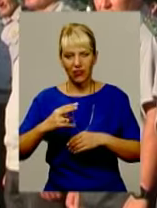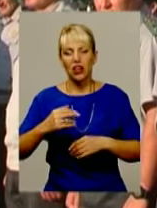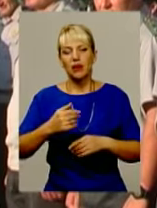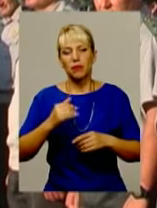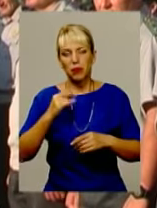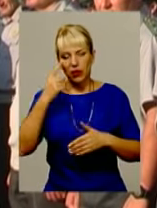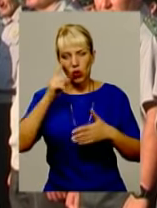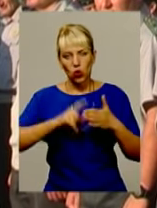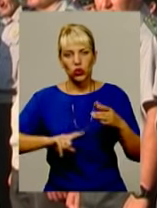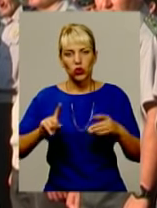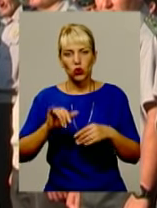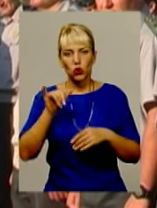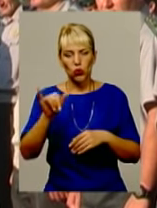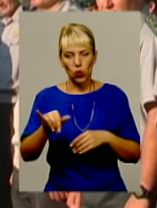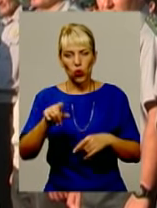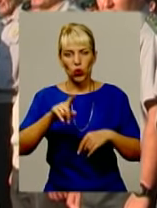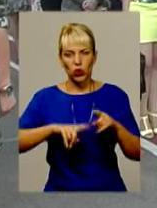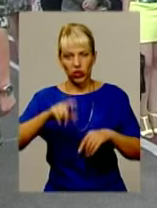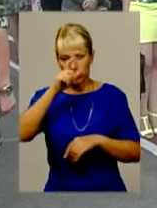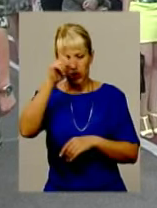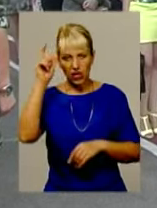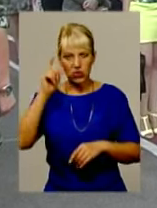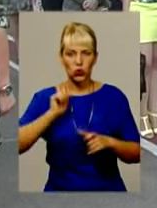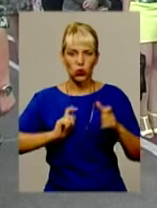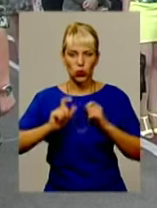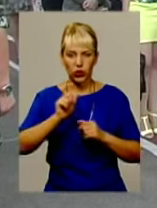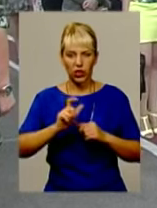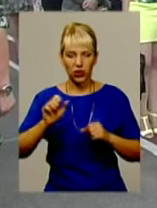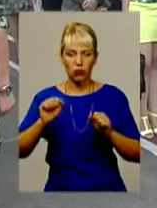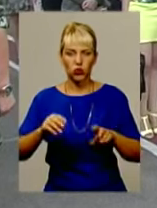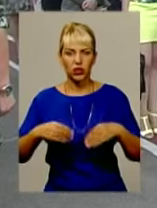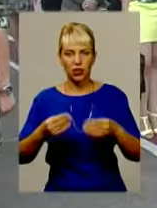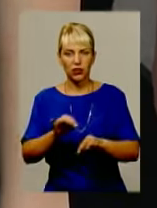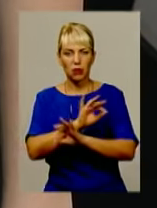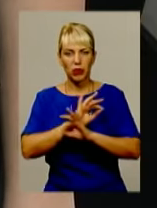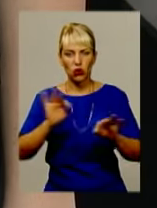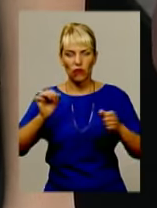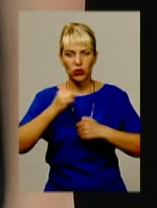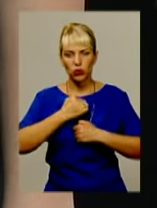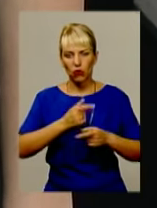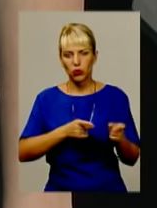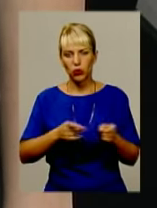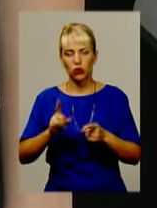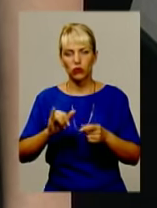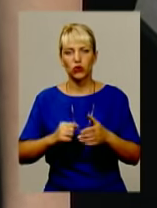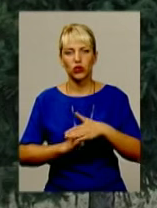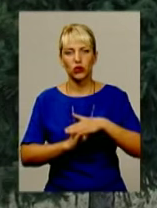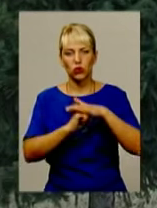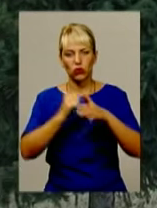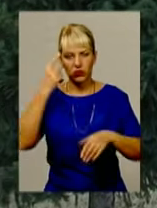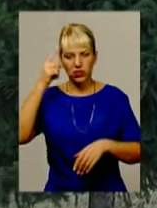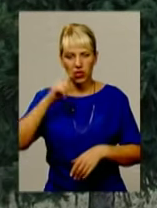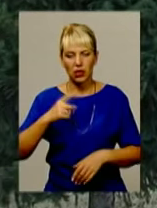Переконаний, що саме у його рідній альма-матер студентам та курсантам можуть надати не лише бездоганну військову підготовку, але й ґрунтовні знання.